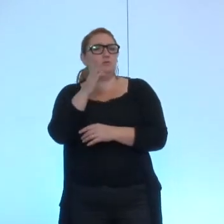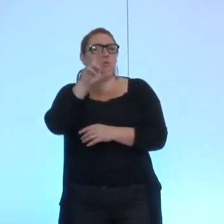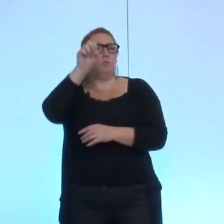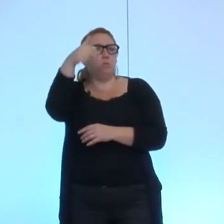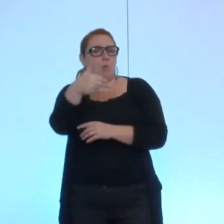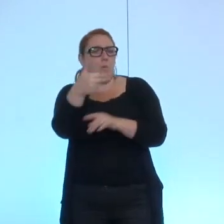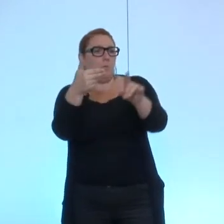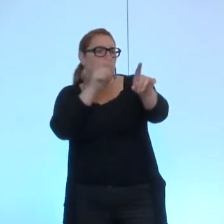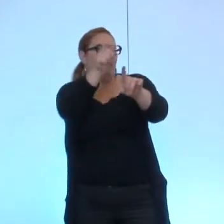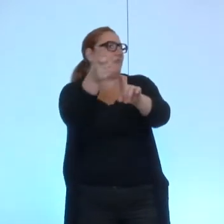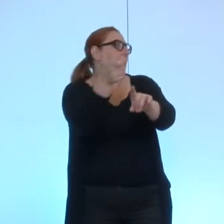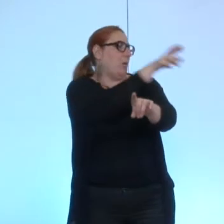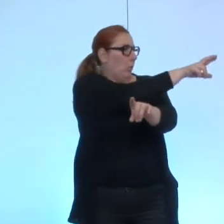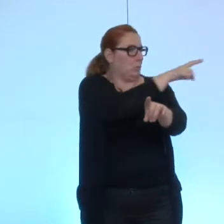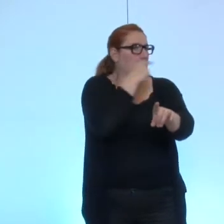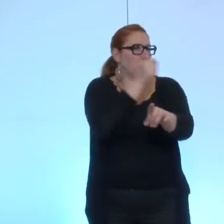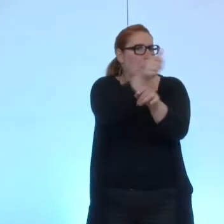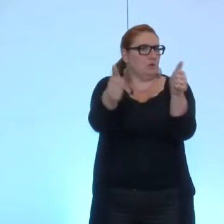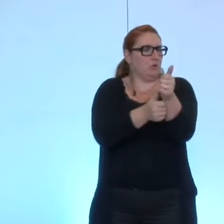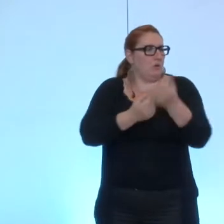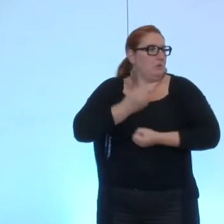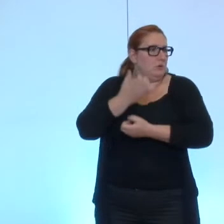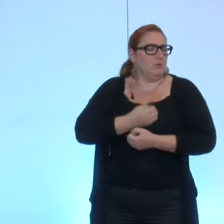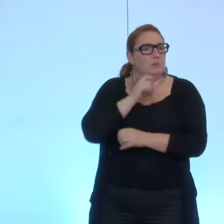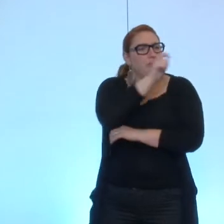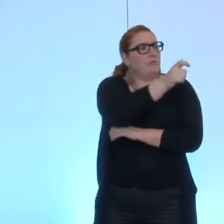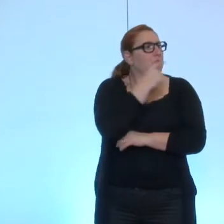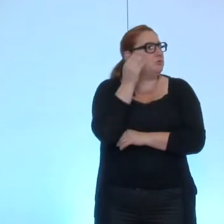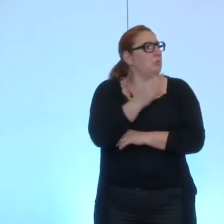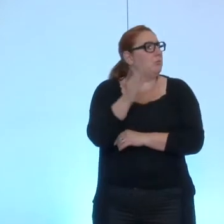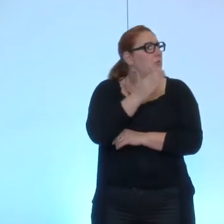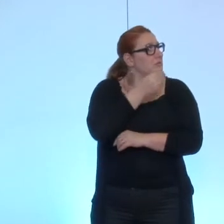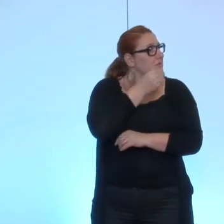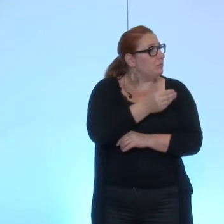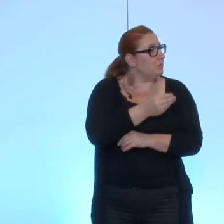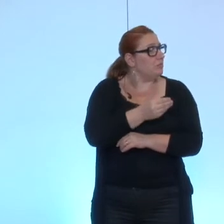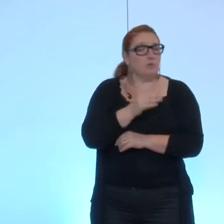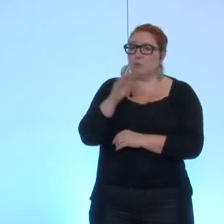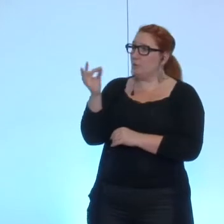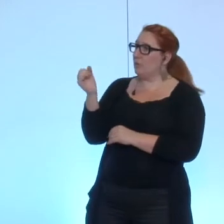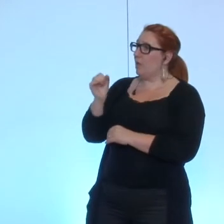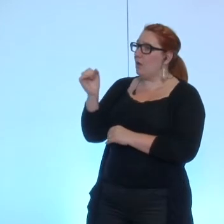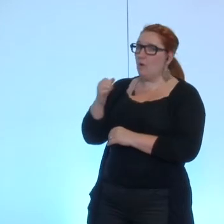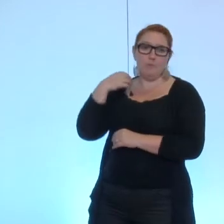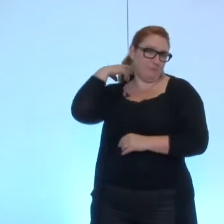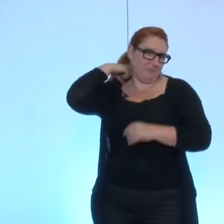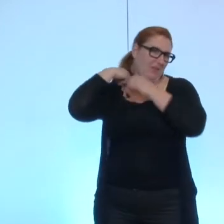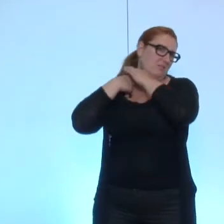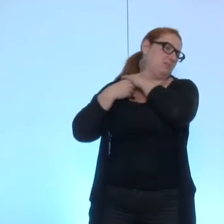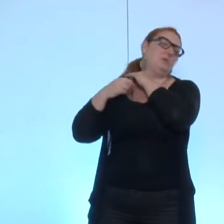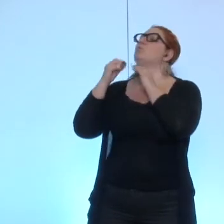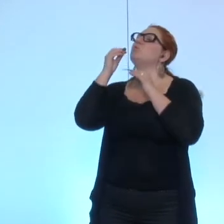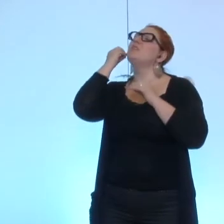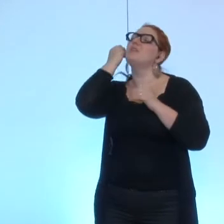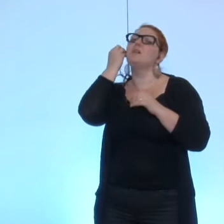vous rendre la parole monsieur l'adjoint monsieur Brond c'est bon ? oui d'accord non je vais te dire deux mots d'abord